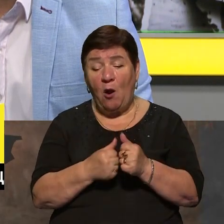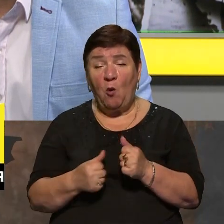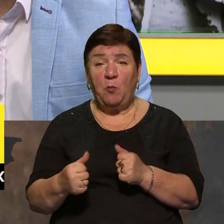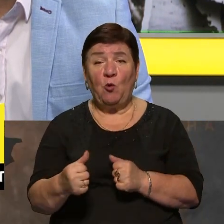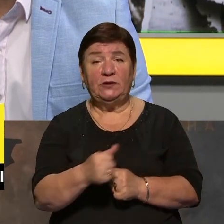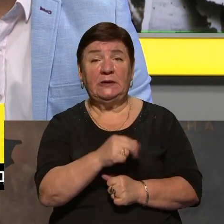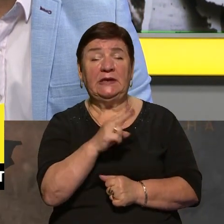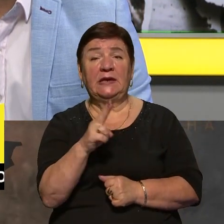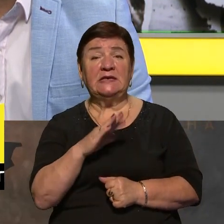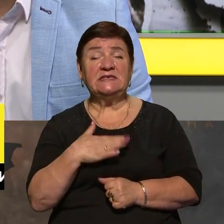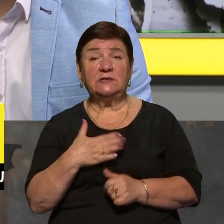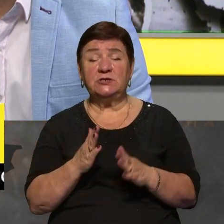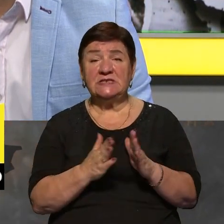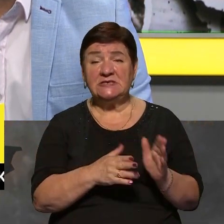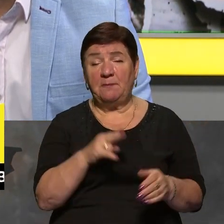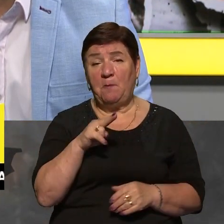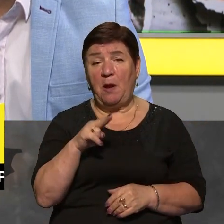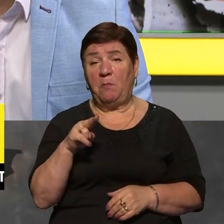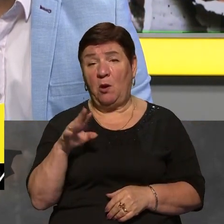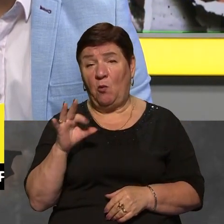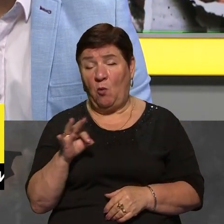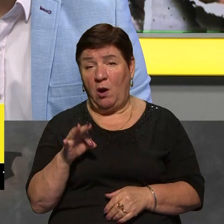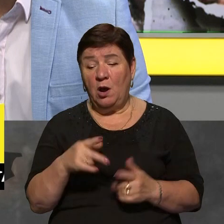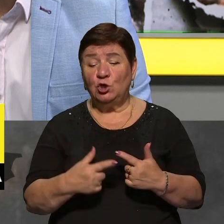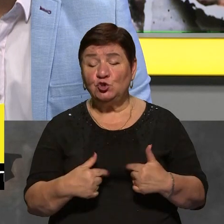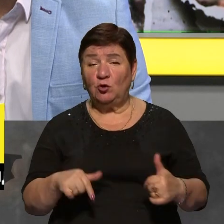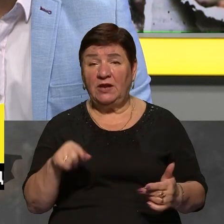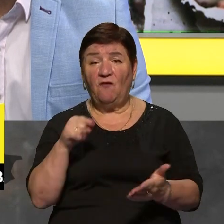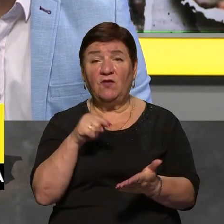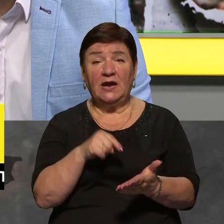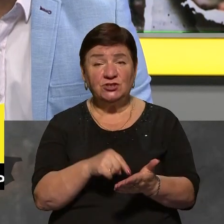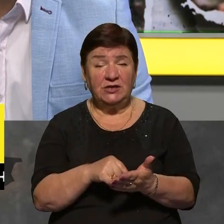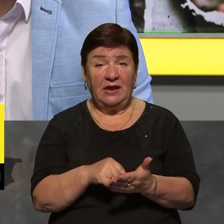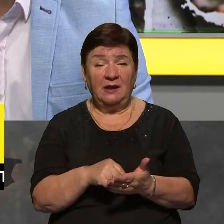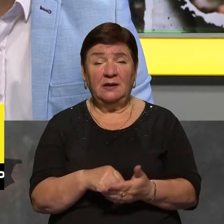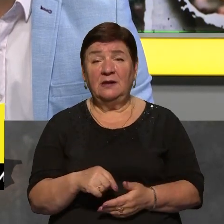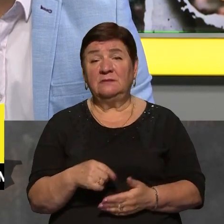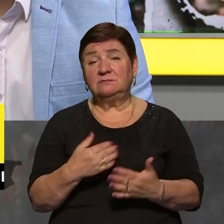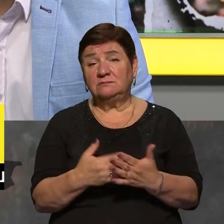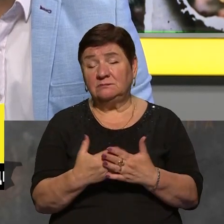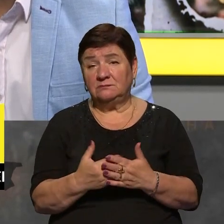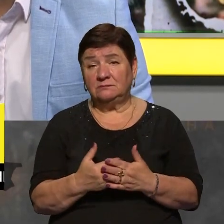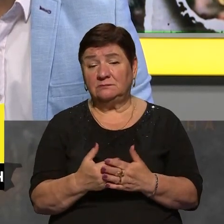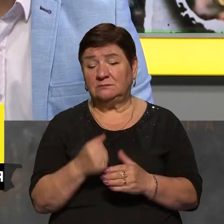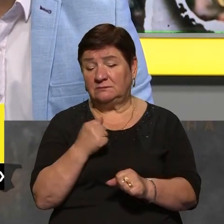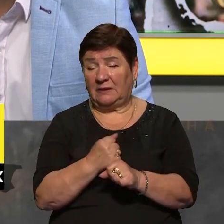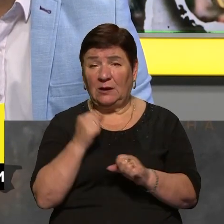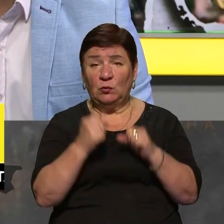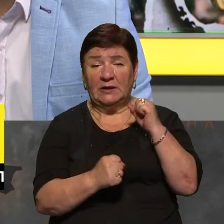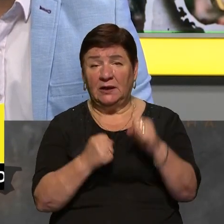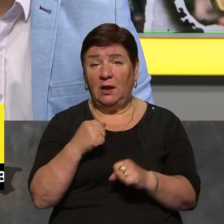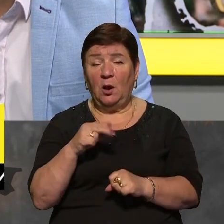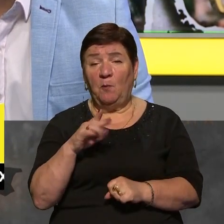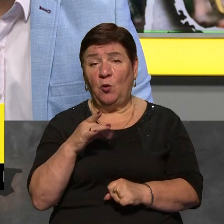якісь наші системи ППО, зони ураження ППО. І все ж таки завдати ударів по нашим